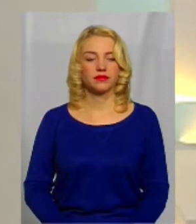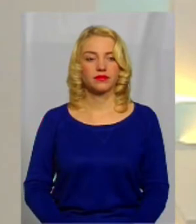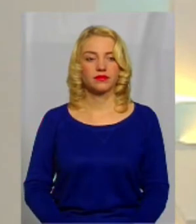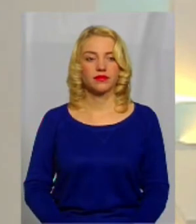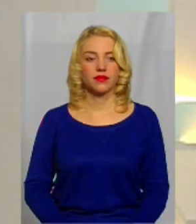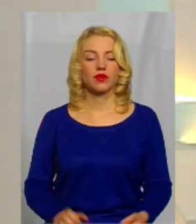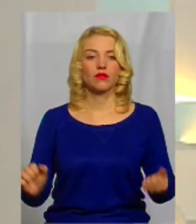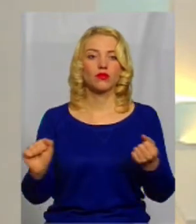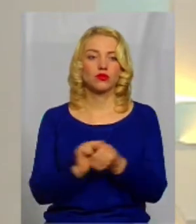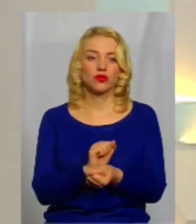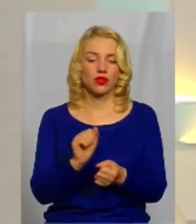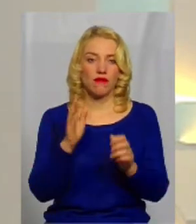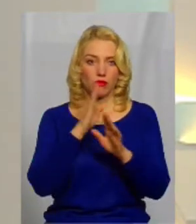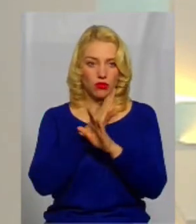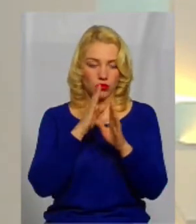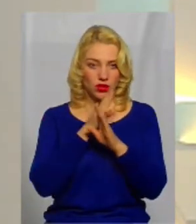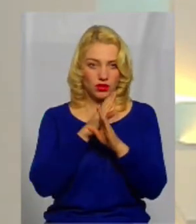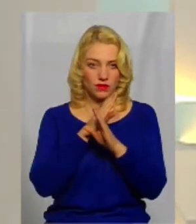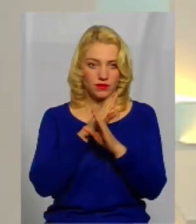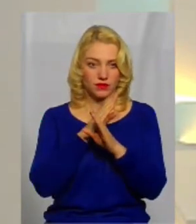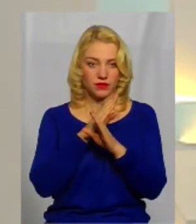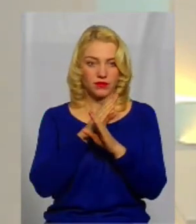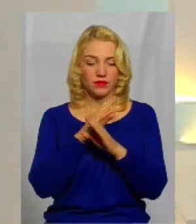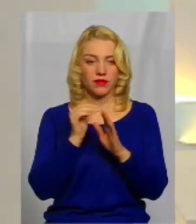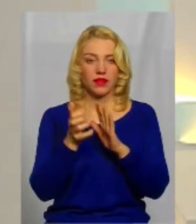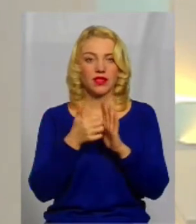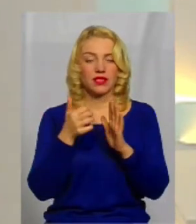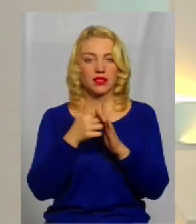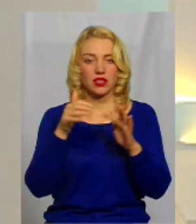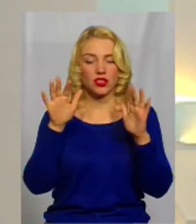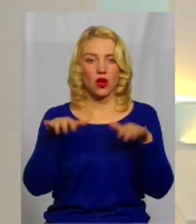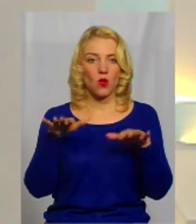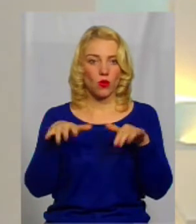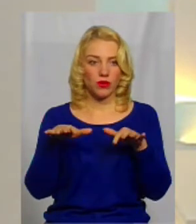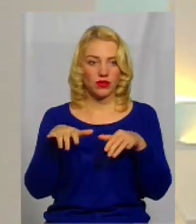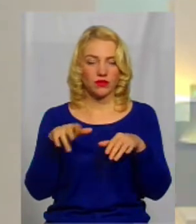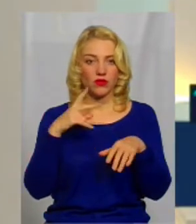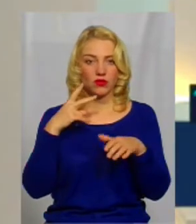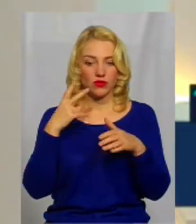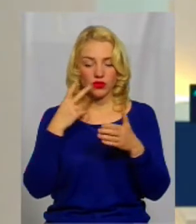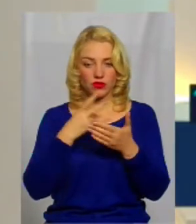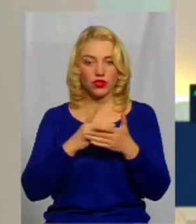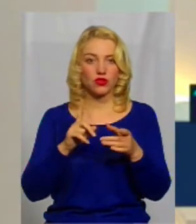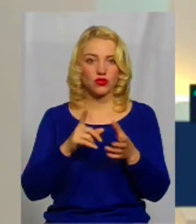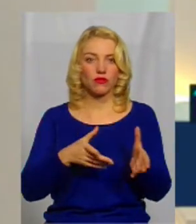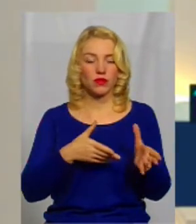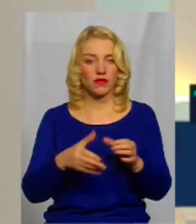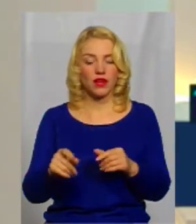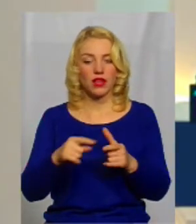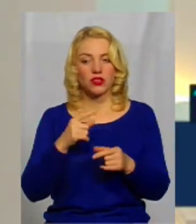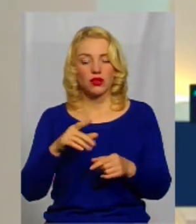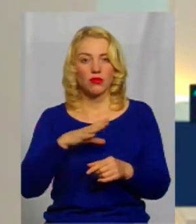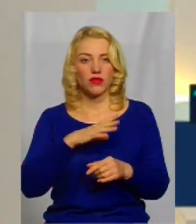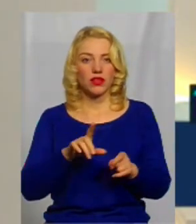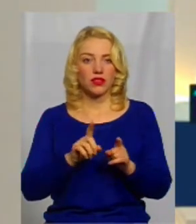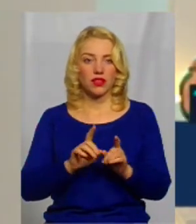Ну, посушлива погода і нестача опадів, очевидно, що впливає. А чи бувають такі випадки, коли